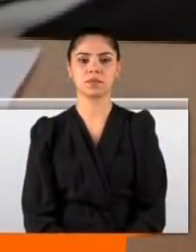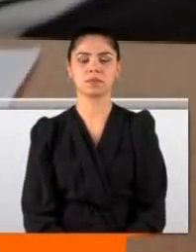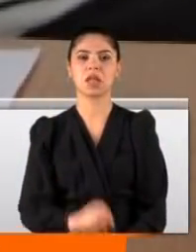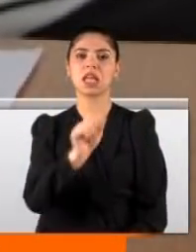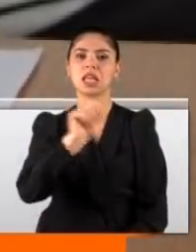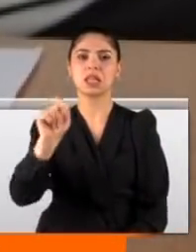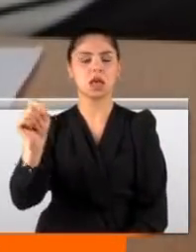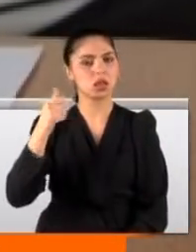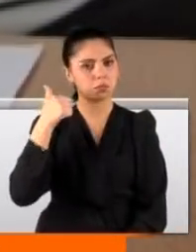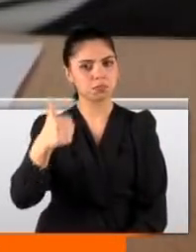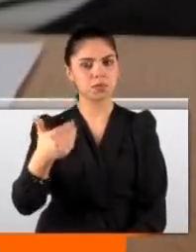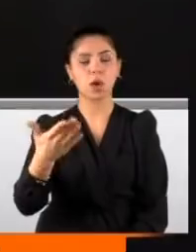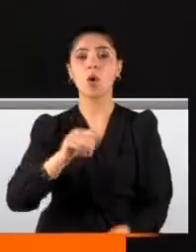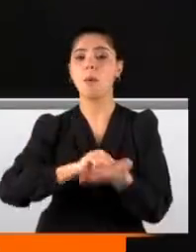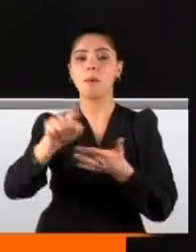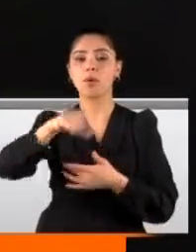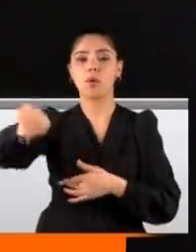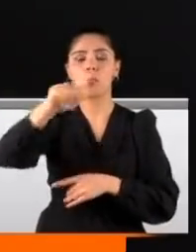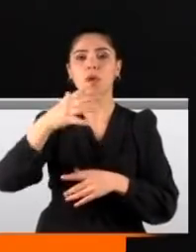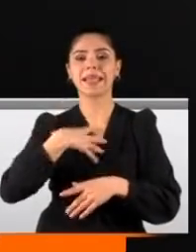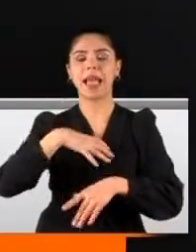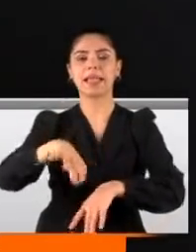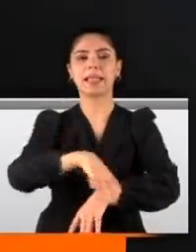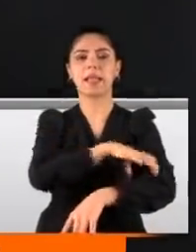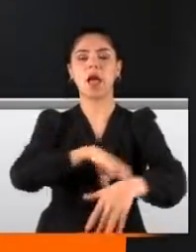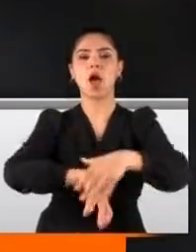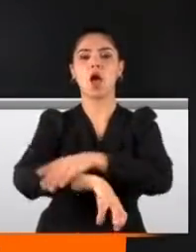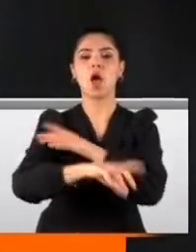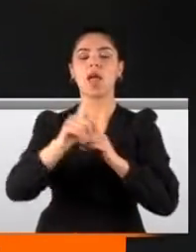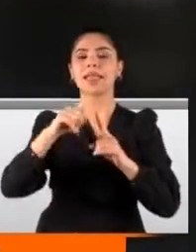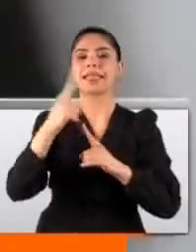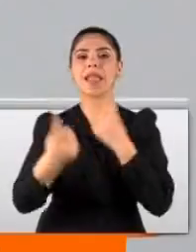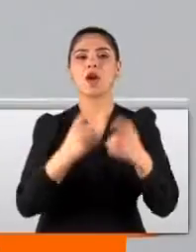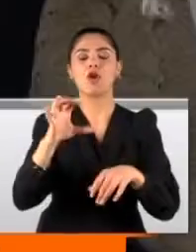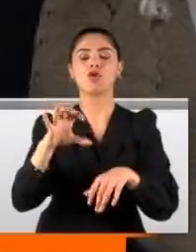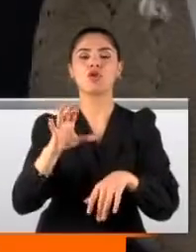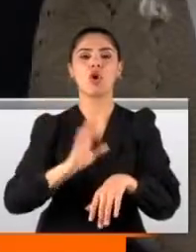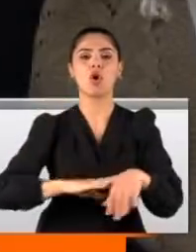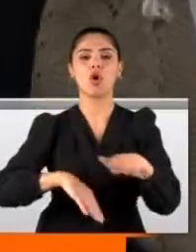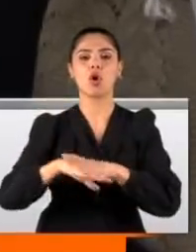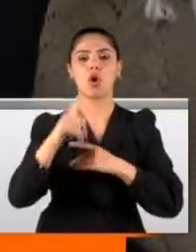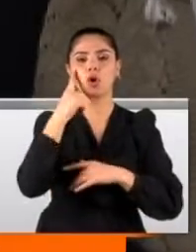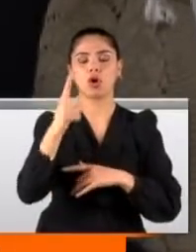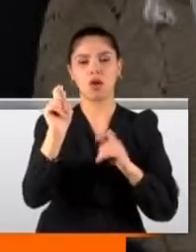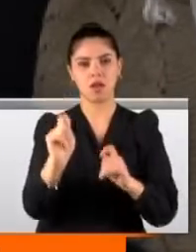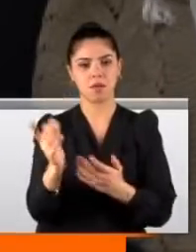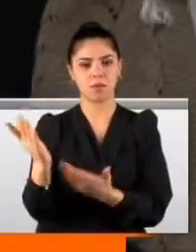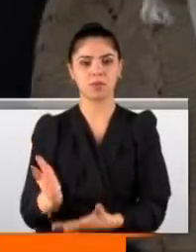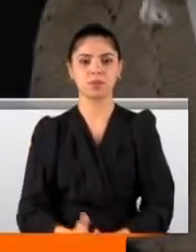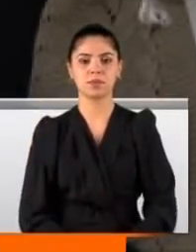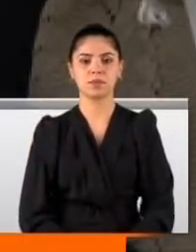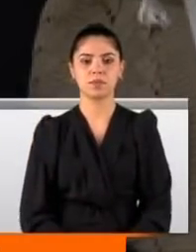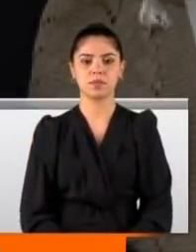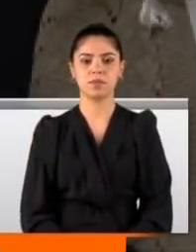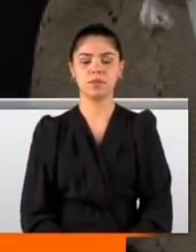yazı bile yazabiliyor. Tüm bunları protez kollarıyla yapıyor. Birine bağlı yaşamak, tek başına yapmak istediğim bir şey de ikinci